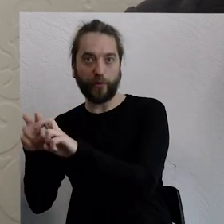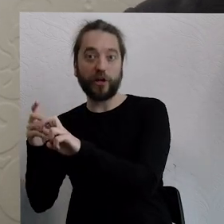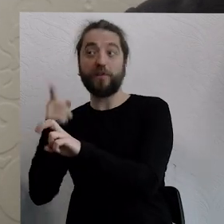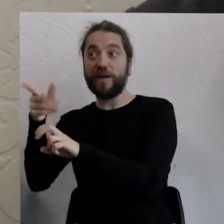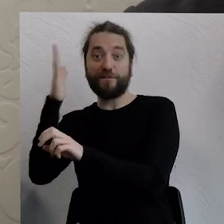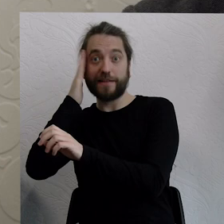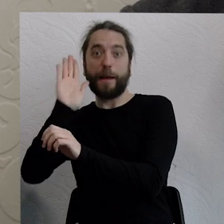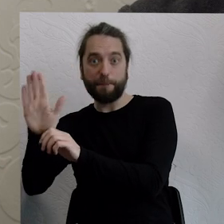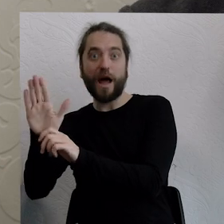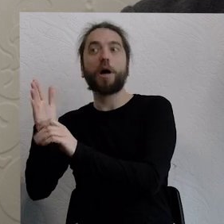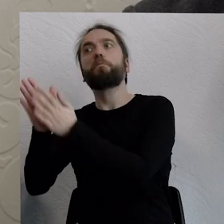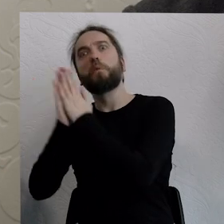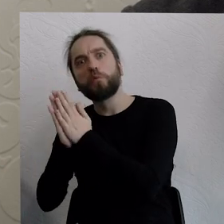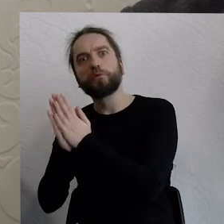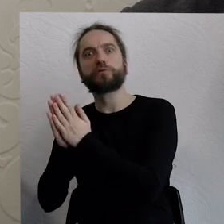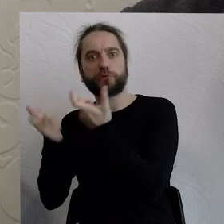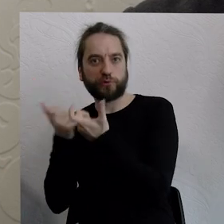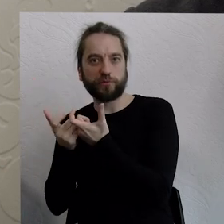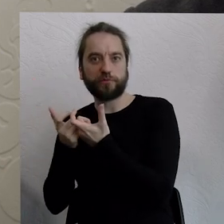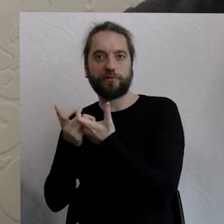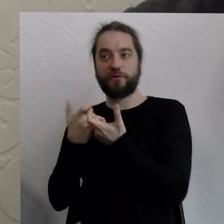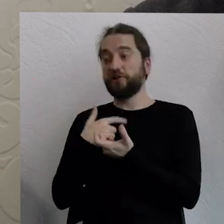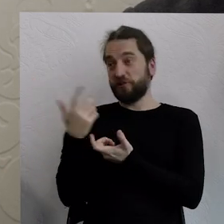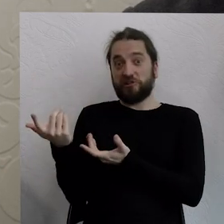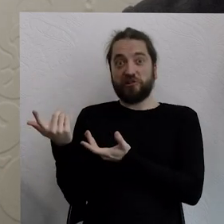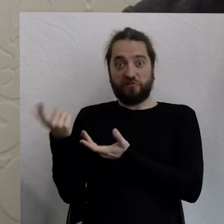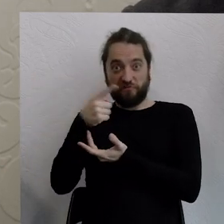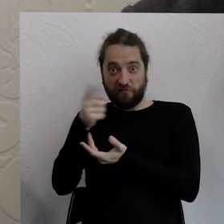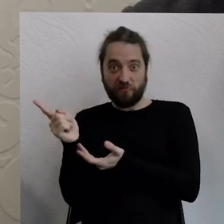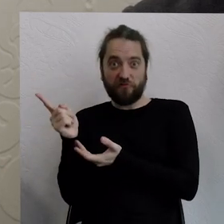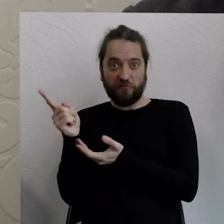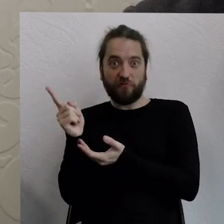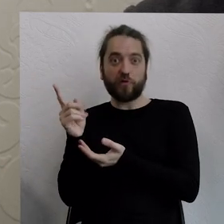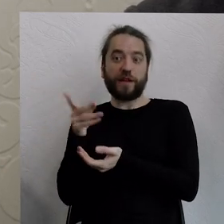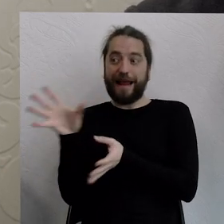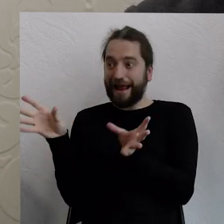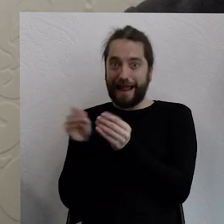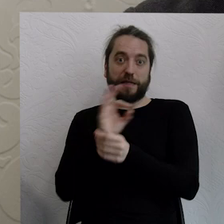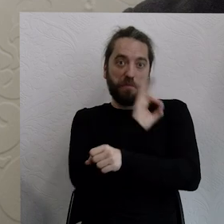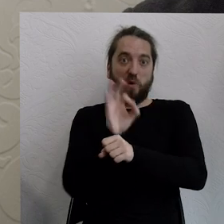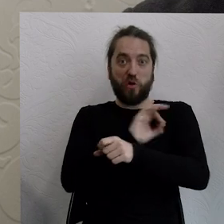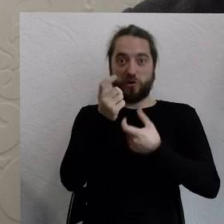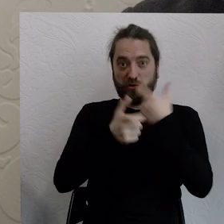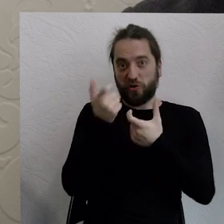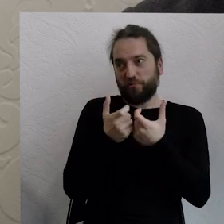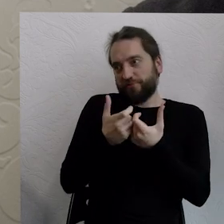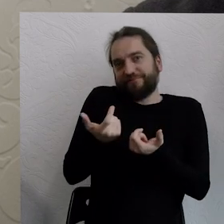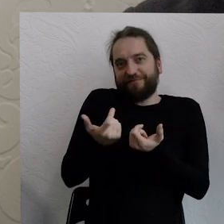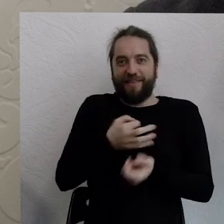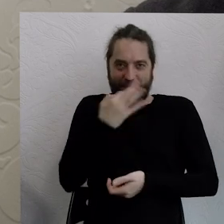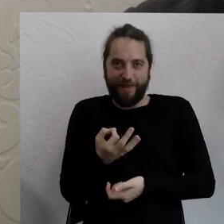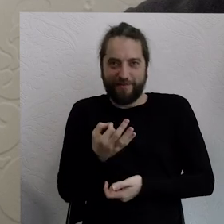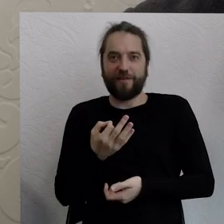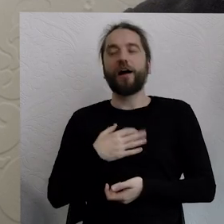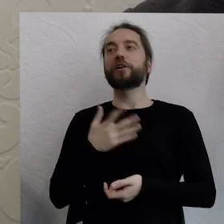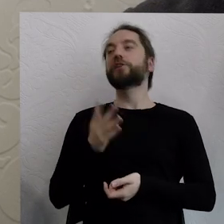nie mamy i nie musimy jej mieć i podpisanie was pod wspólnym projektem i dla nas łatwiejsze niż budowanie